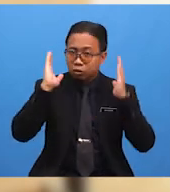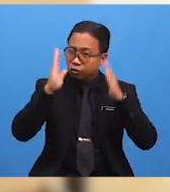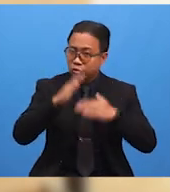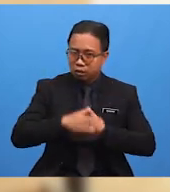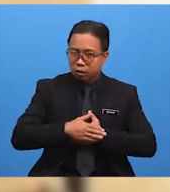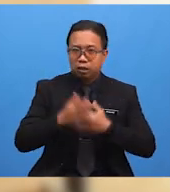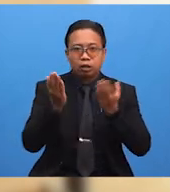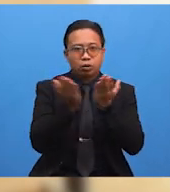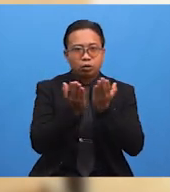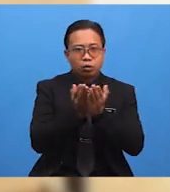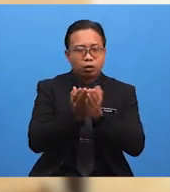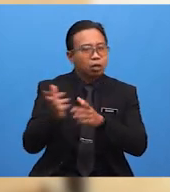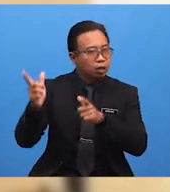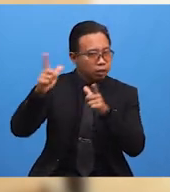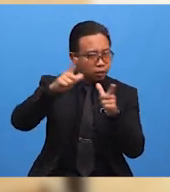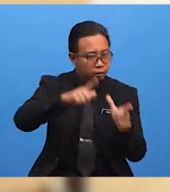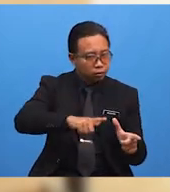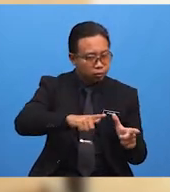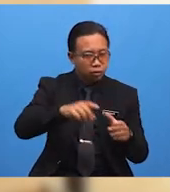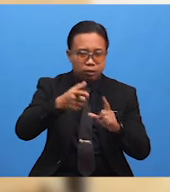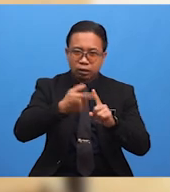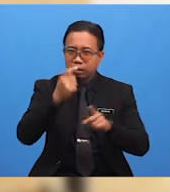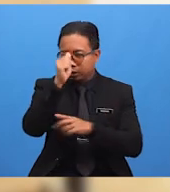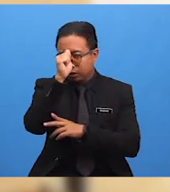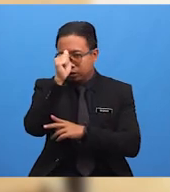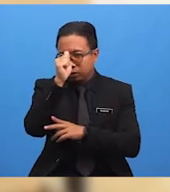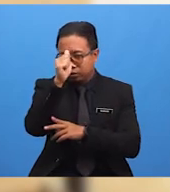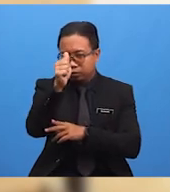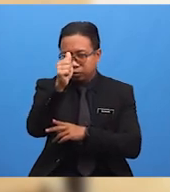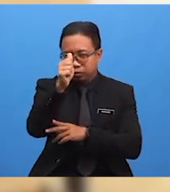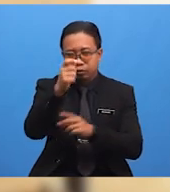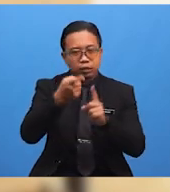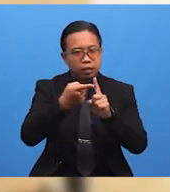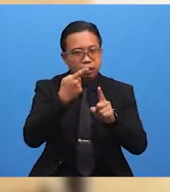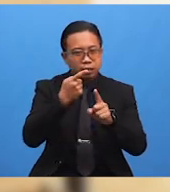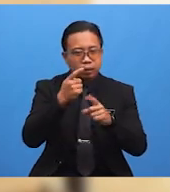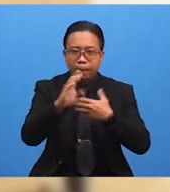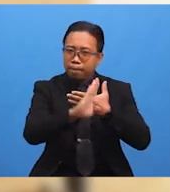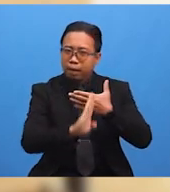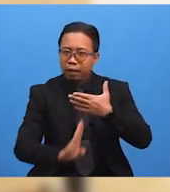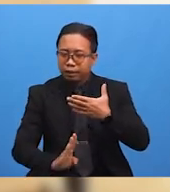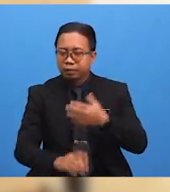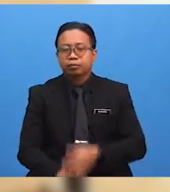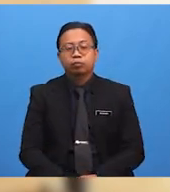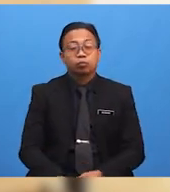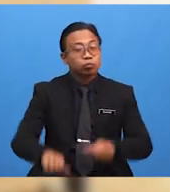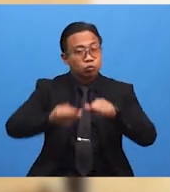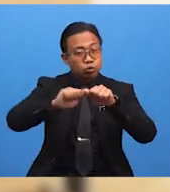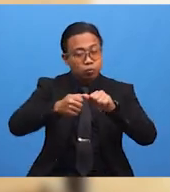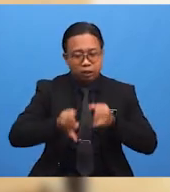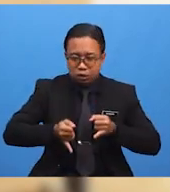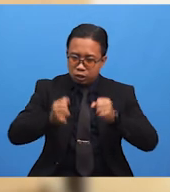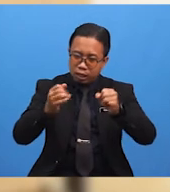mohon perlindungan Allah dari sebarang bahaya agar perjalanan kita